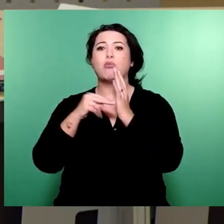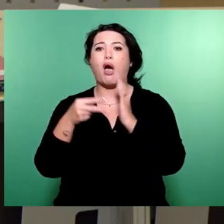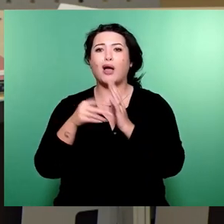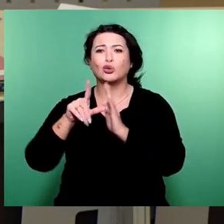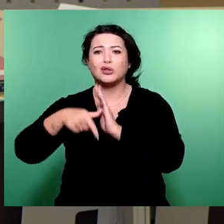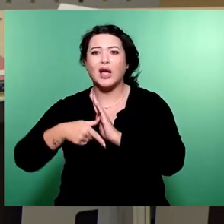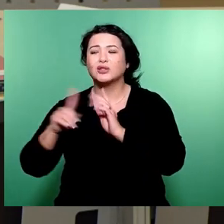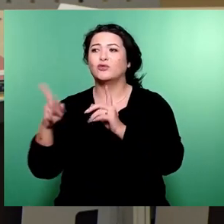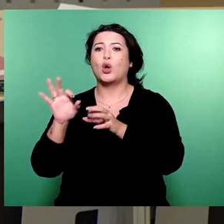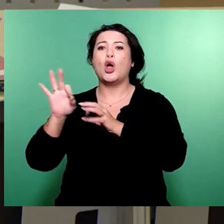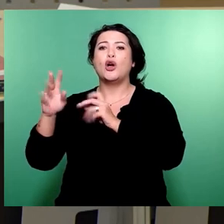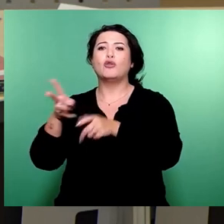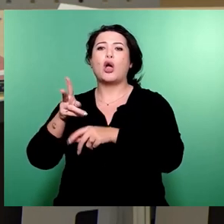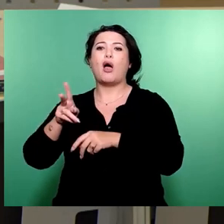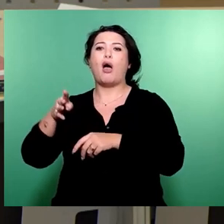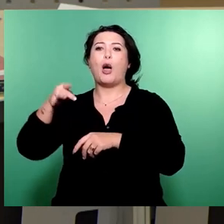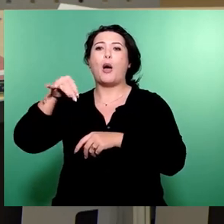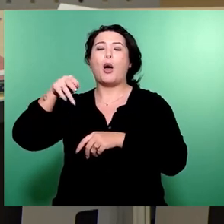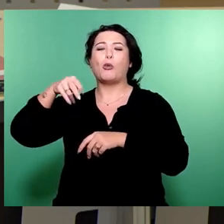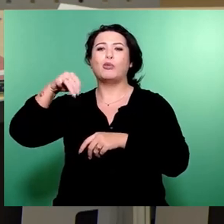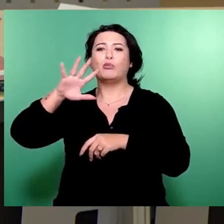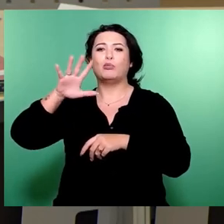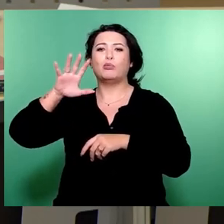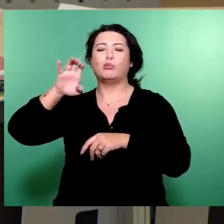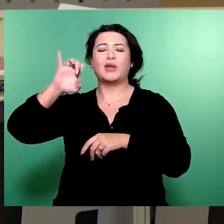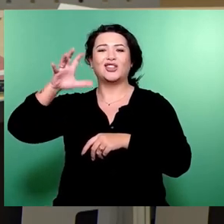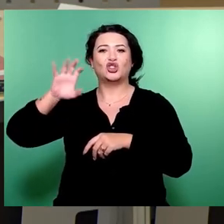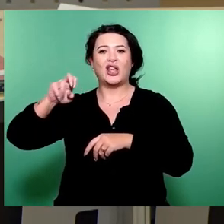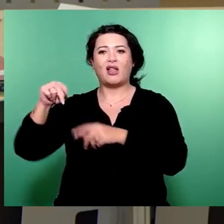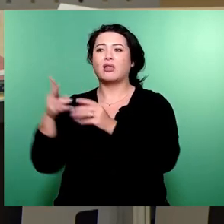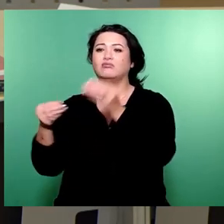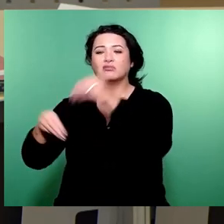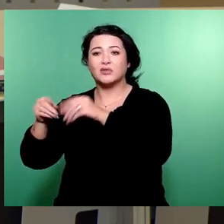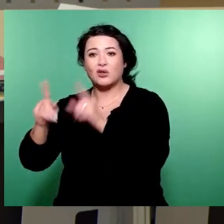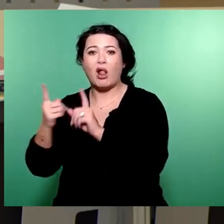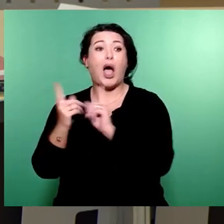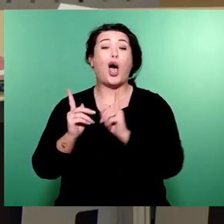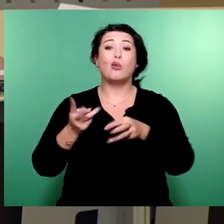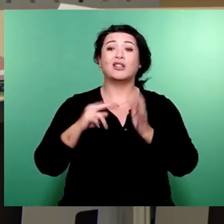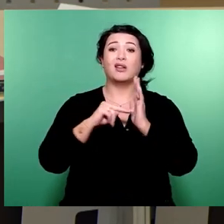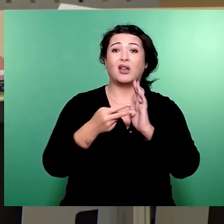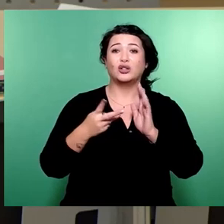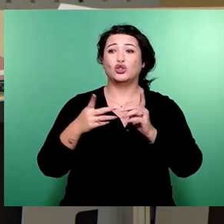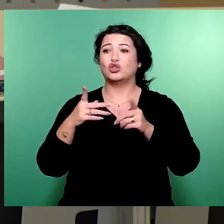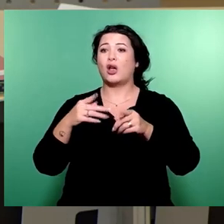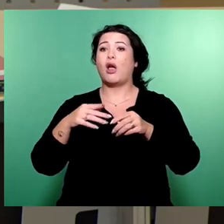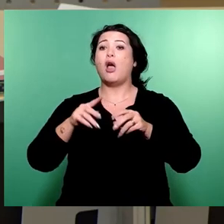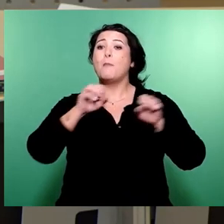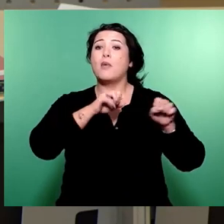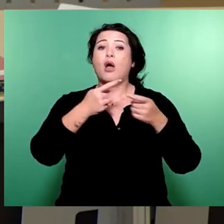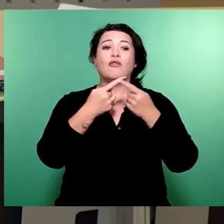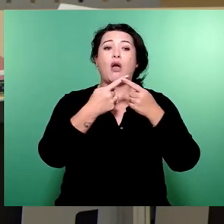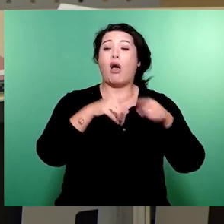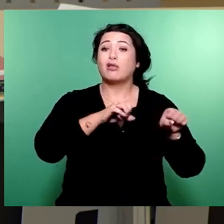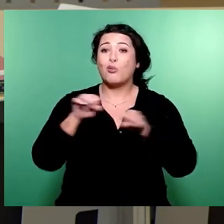Pieschen verschwendet werden, nicht wahr, liebe SPD? Und das, obwohl die technischen Alternativen und Hemmnisse seit Jahren bekannt sind. Wer eine